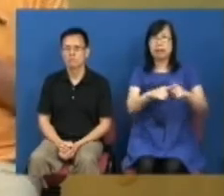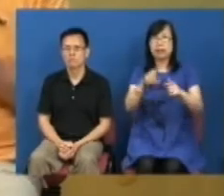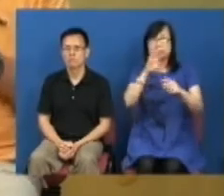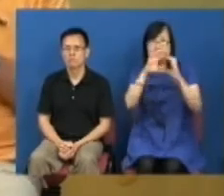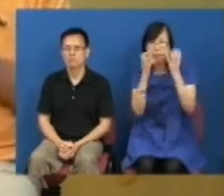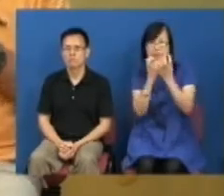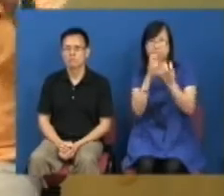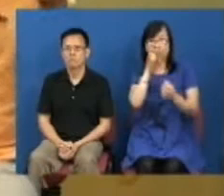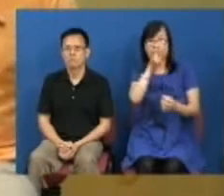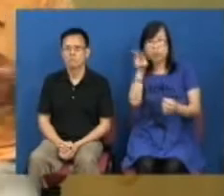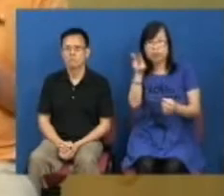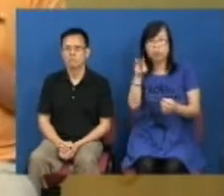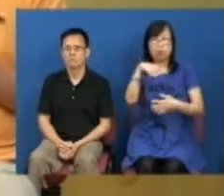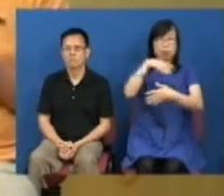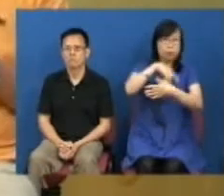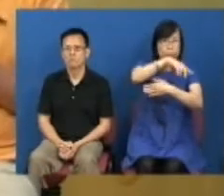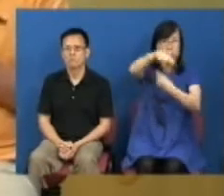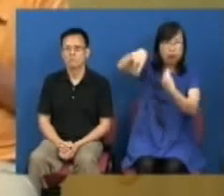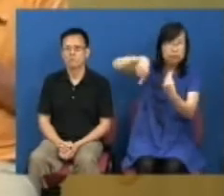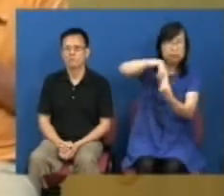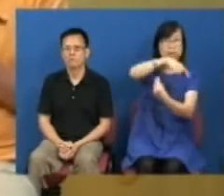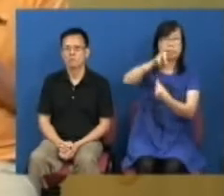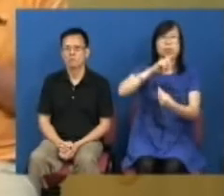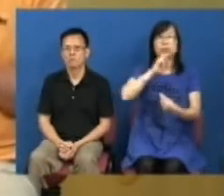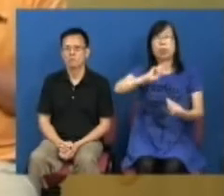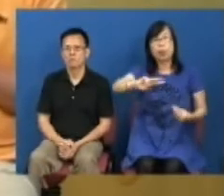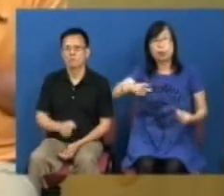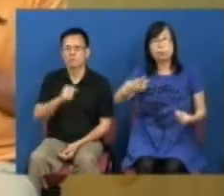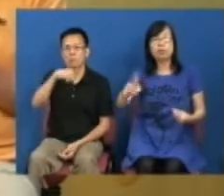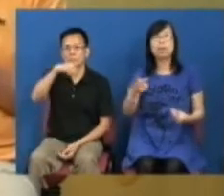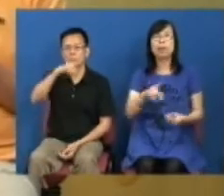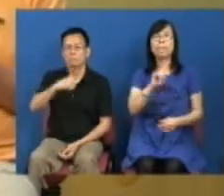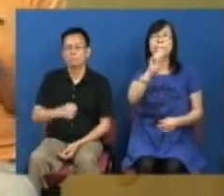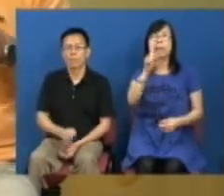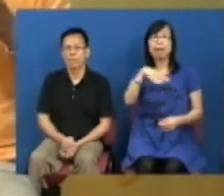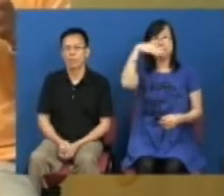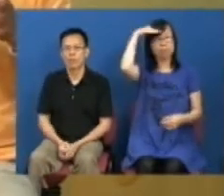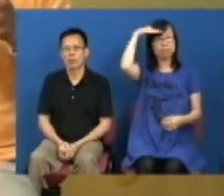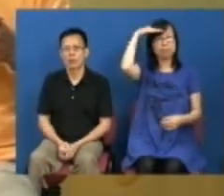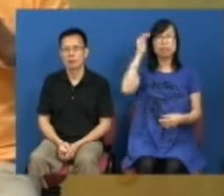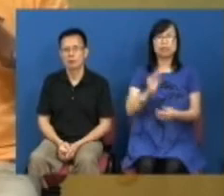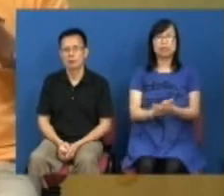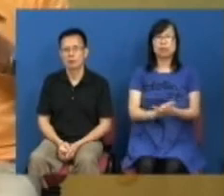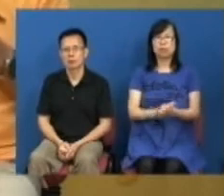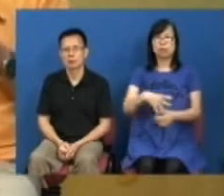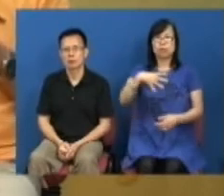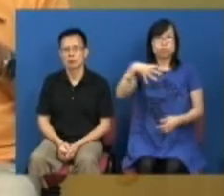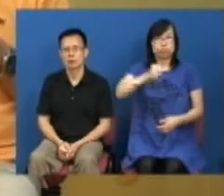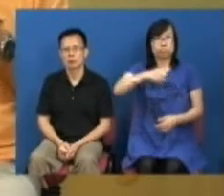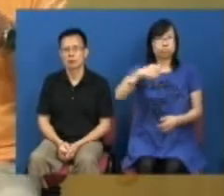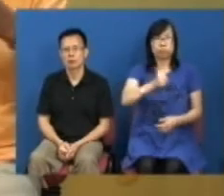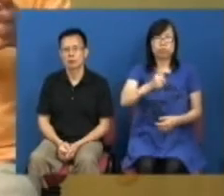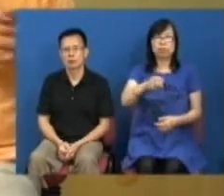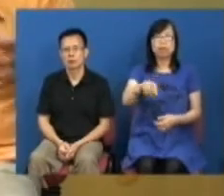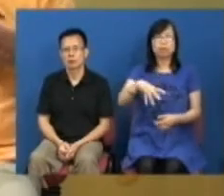有些外在的大环境其实是在改变当中外在的大环境是什么呢就是警方是持有越来越紧所